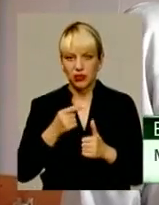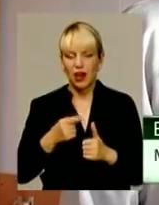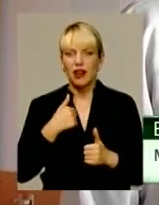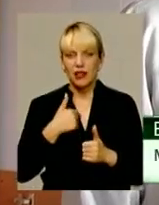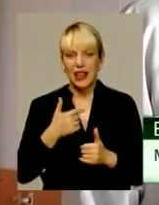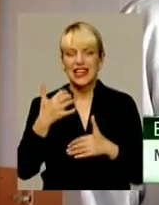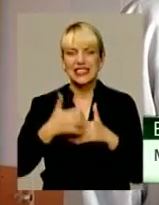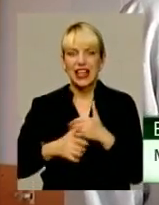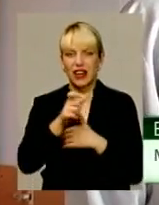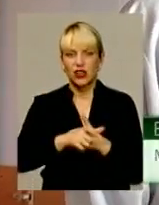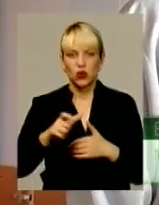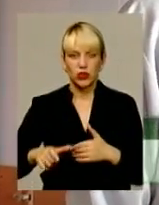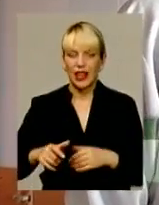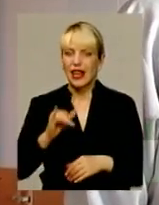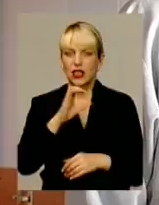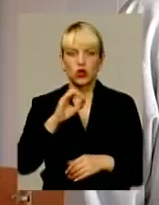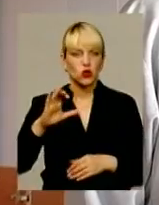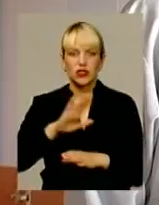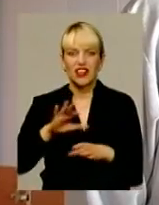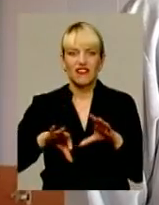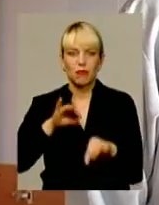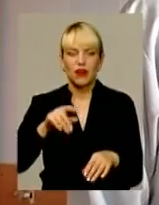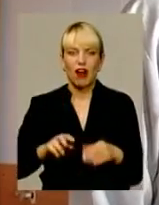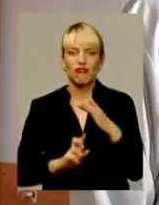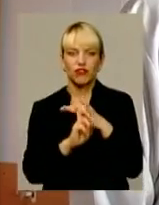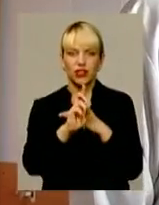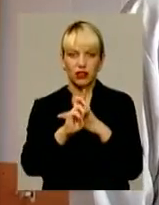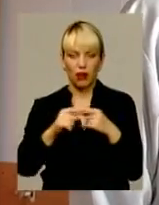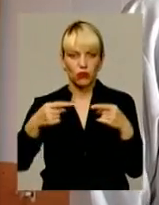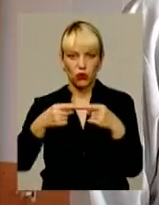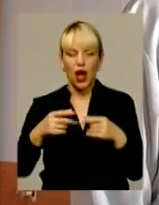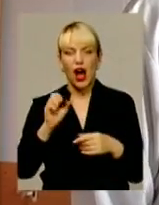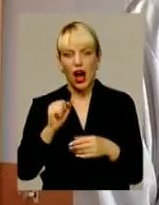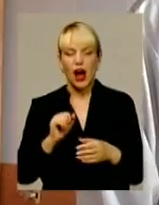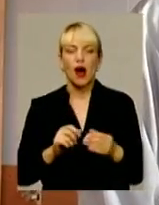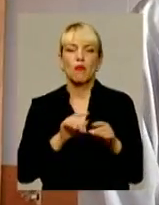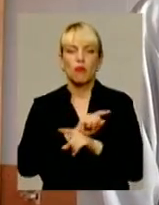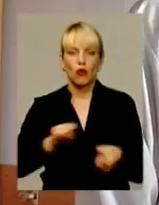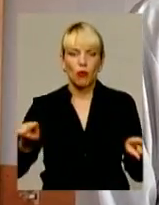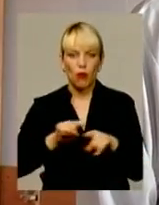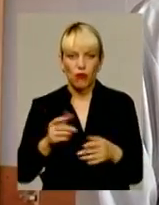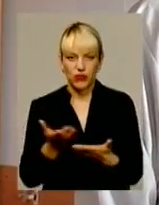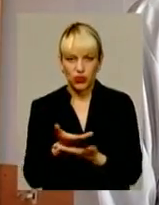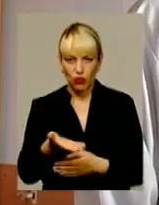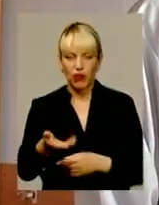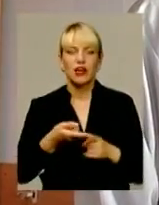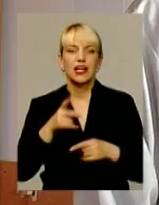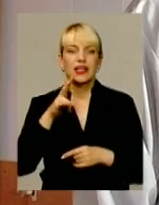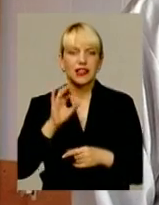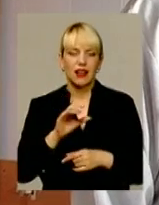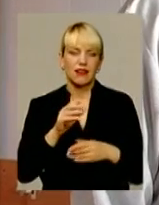вибирав конкретно місця, на якому ми проповідувати, а проповідував, де збиралися люди. Тому, так як